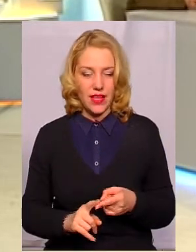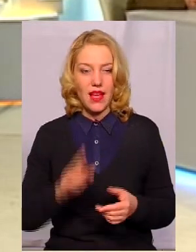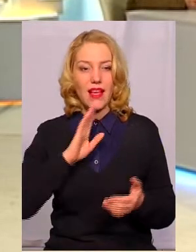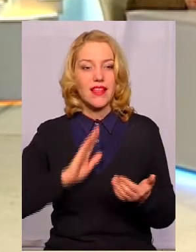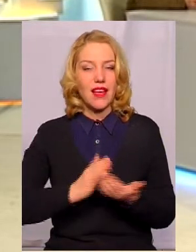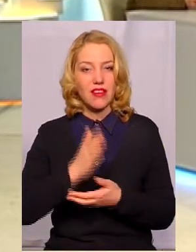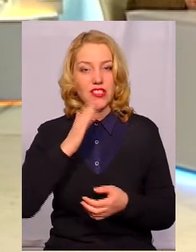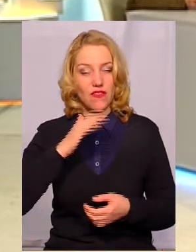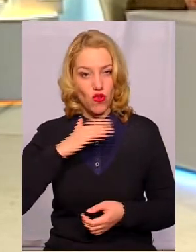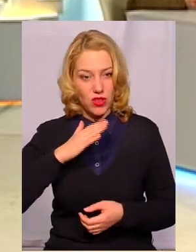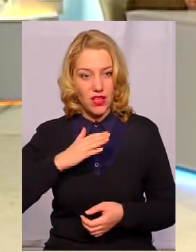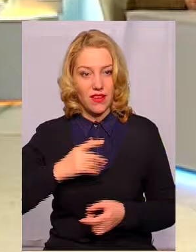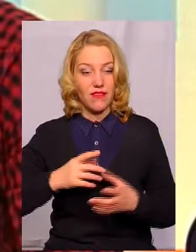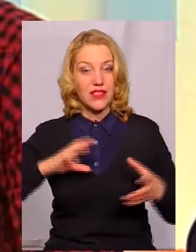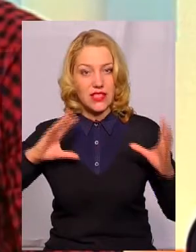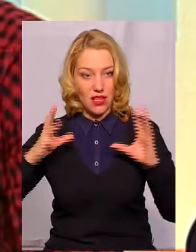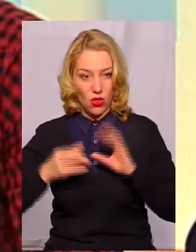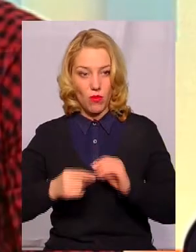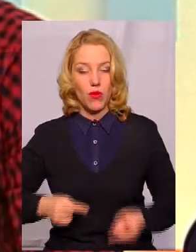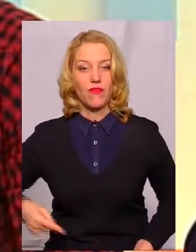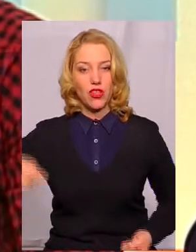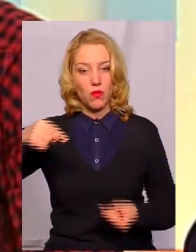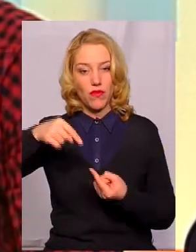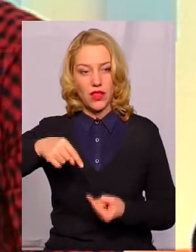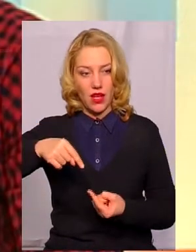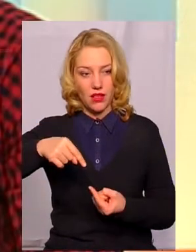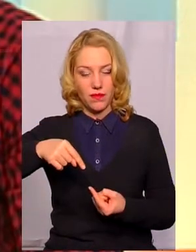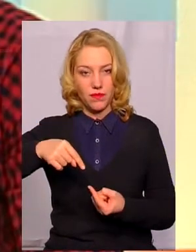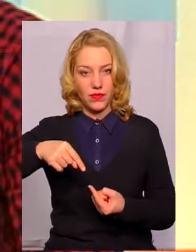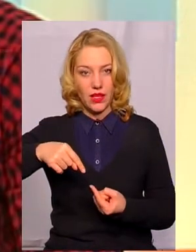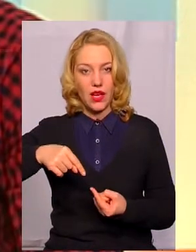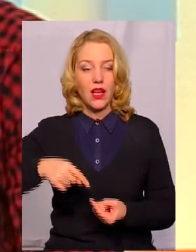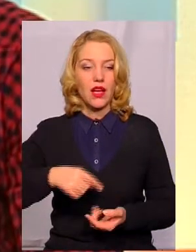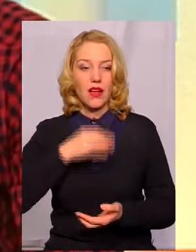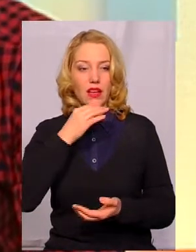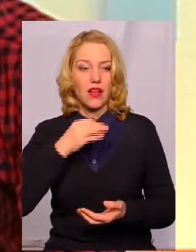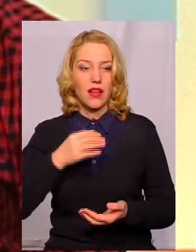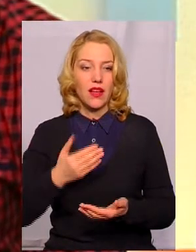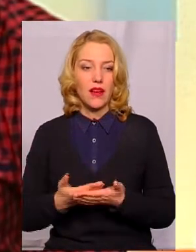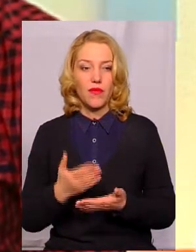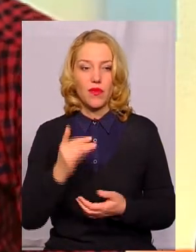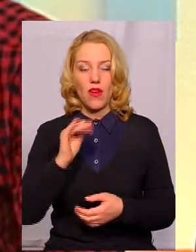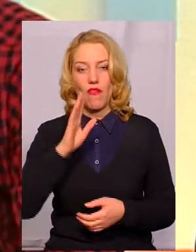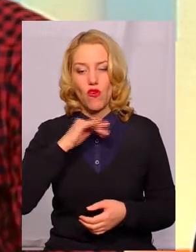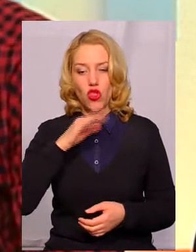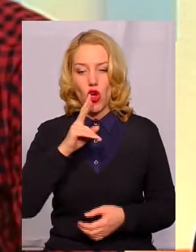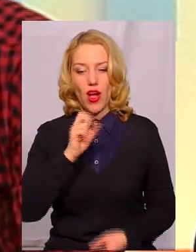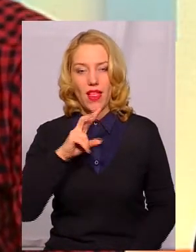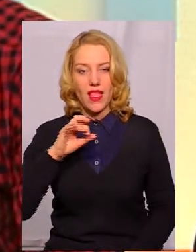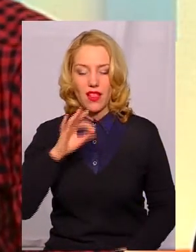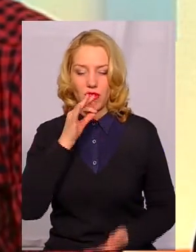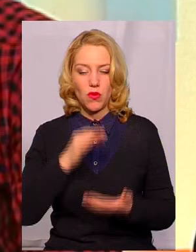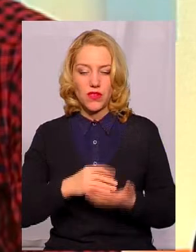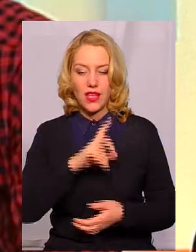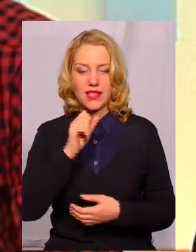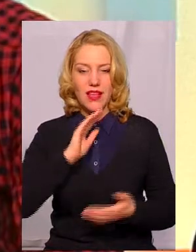Якість води в цілому відповідає. Знову таки, водопроводах, водоканал відповідає за